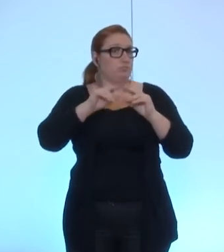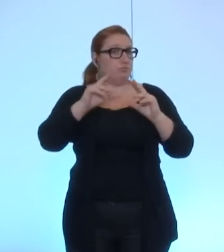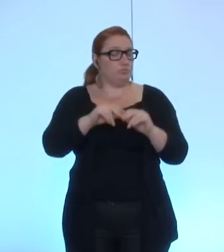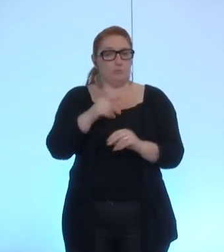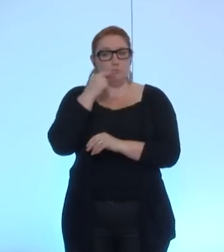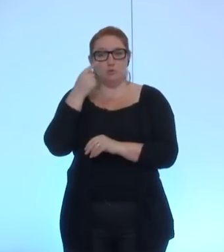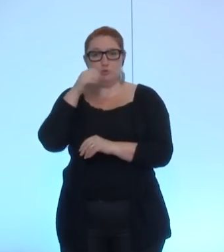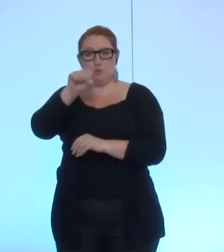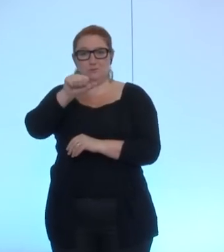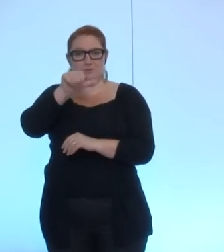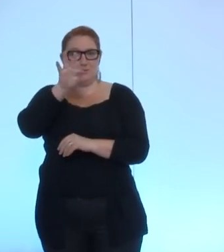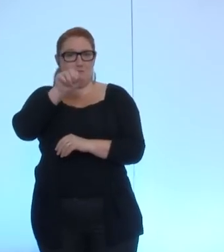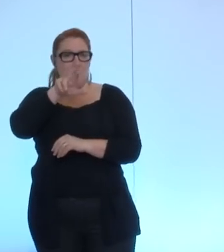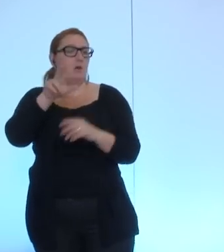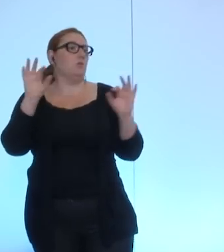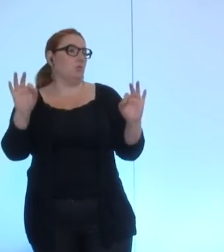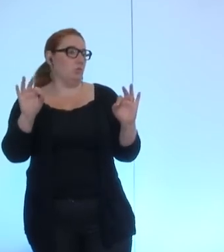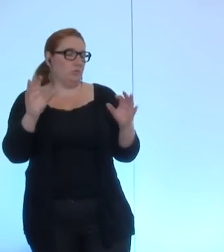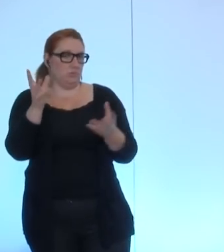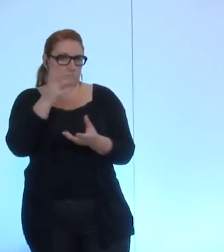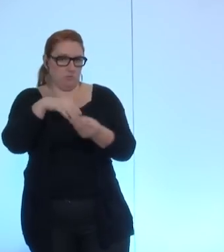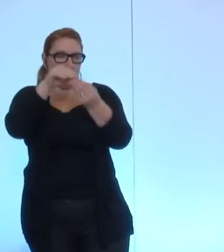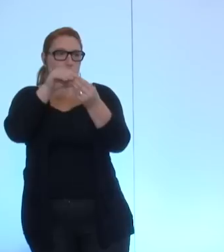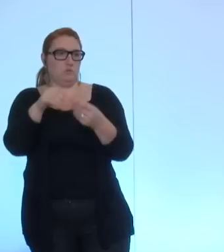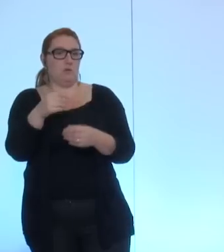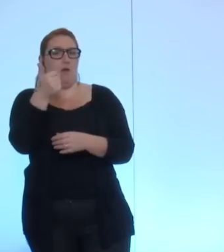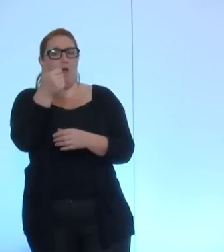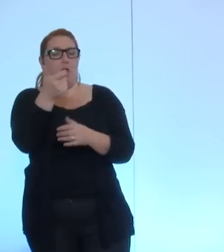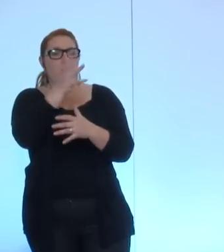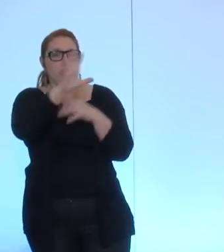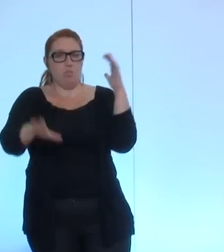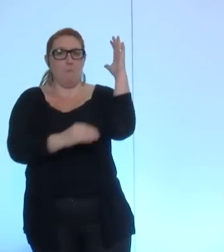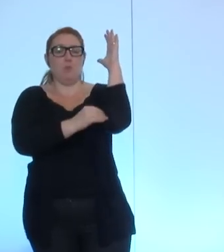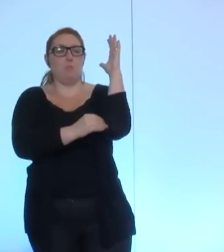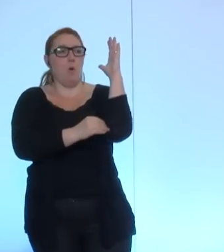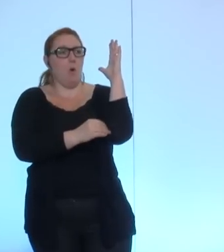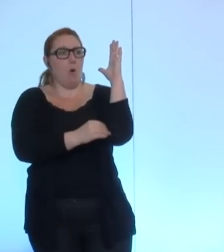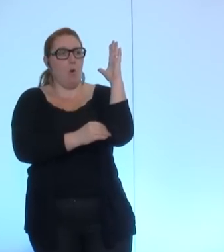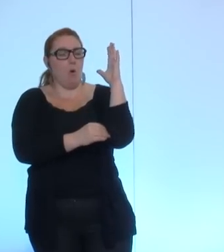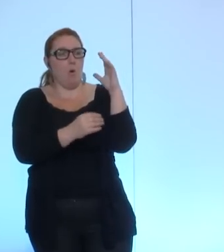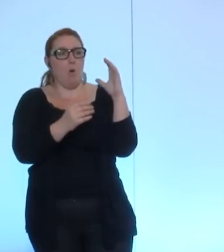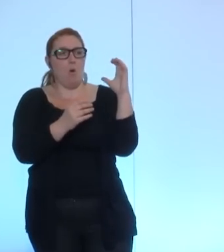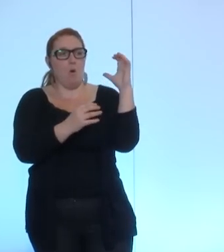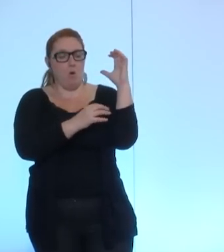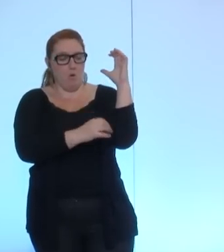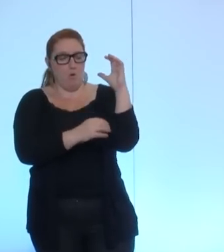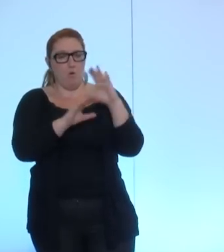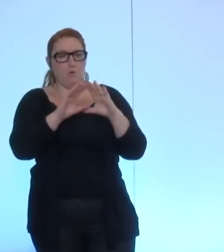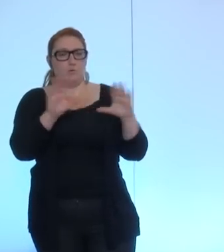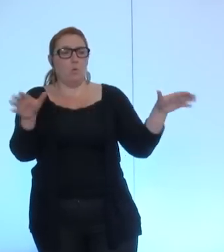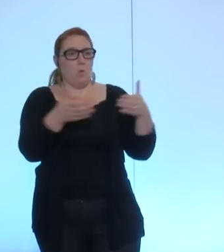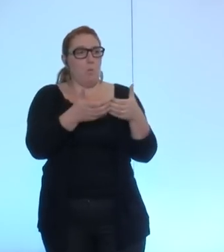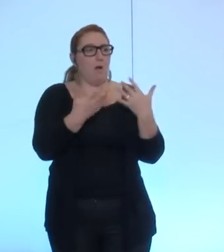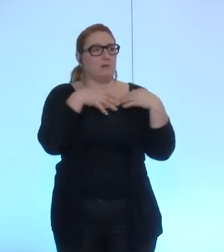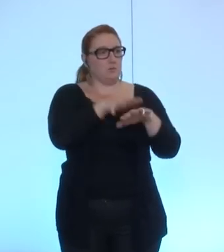nous avons donc je le rappelle un amendement du groupe de gauche du rassemblement de